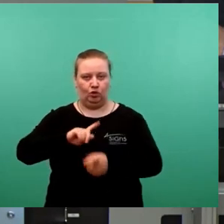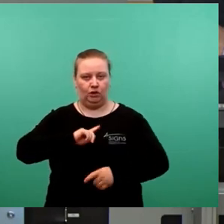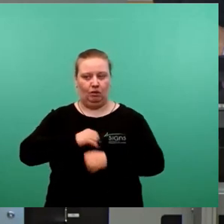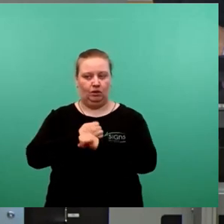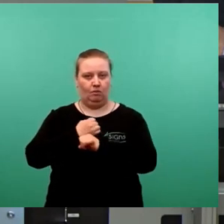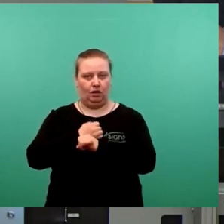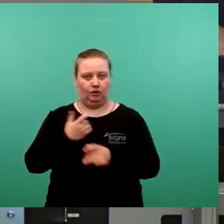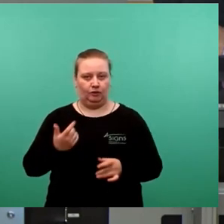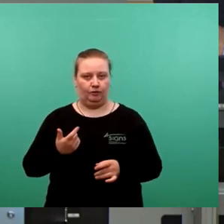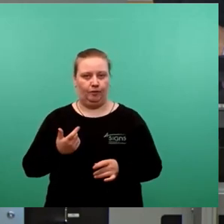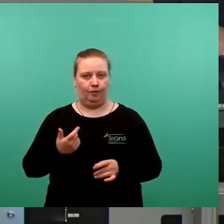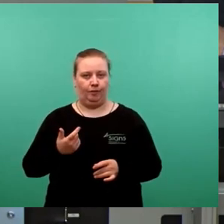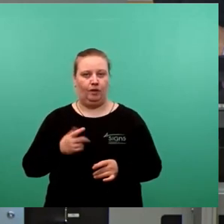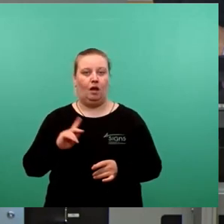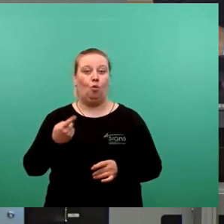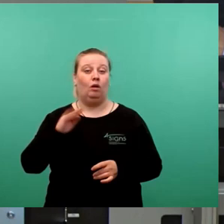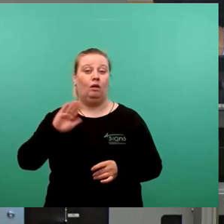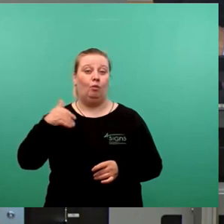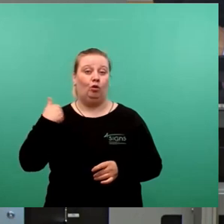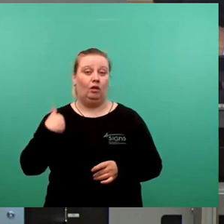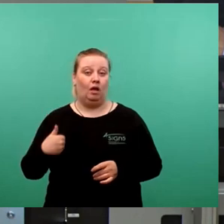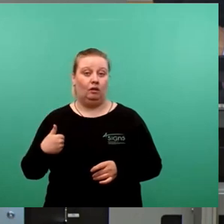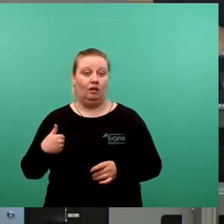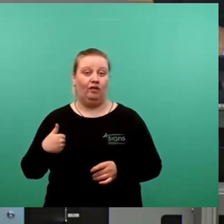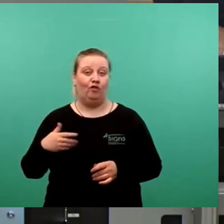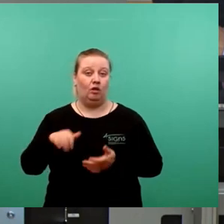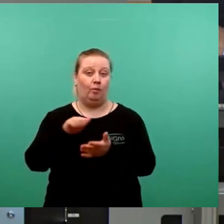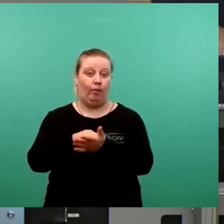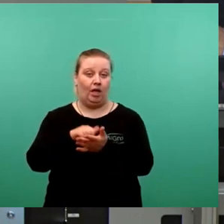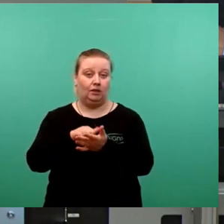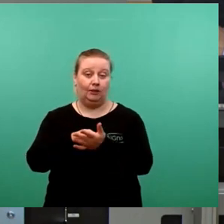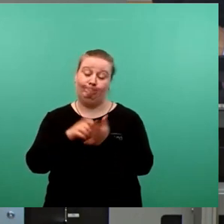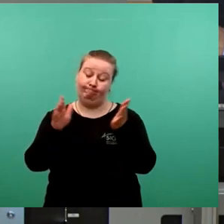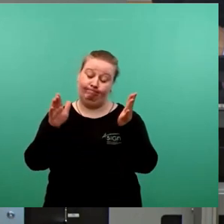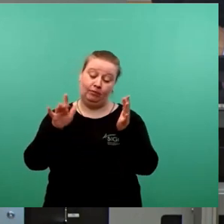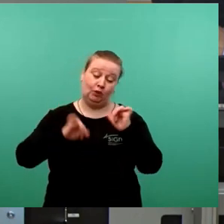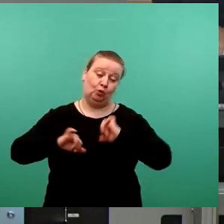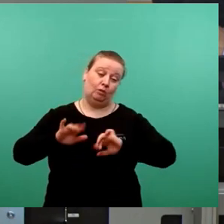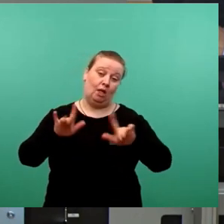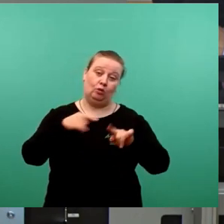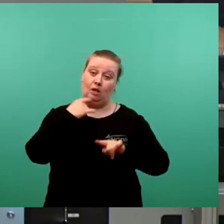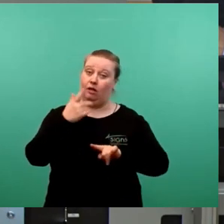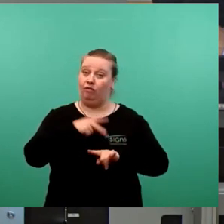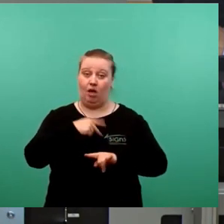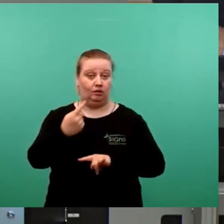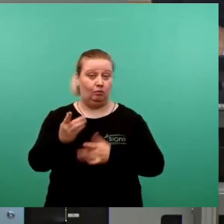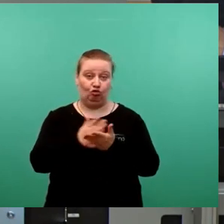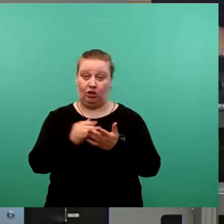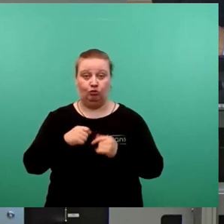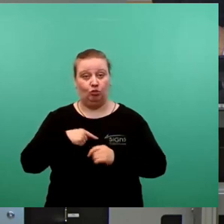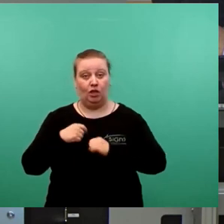Auch die Damen und Herren der Lokalpresse muss ich da in ihre Schranken weisen. Auch Sie können das nicht herbeischreiben.